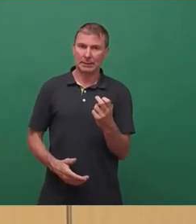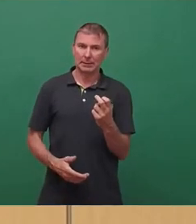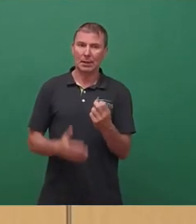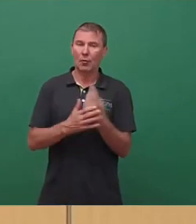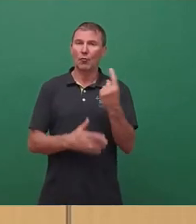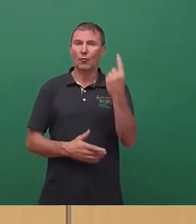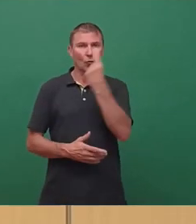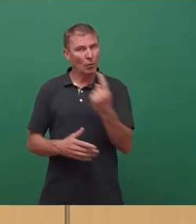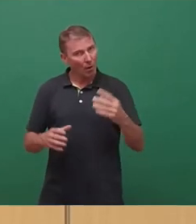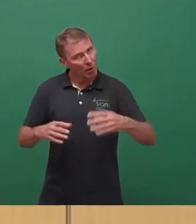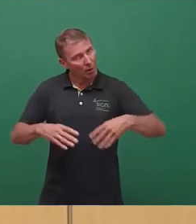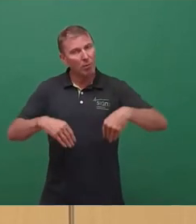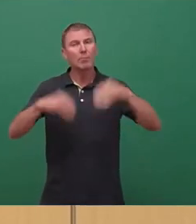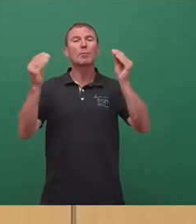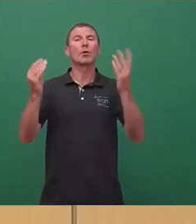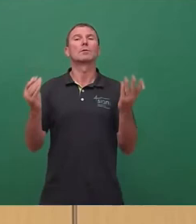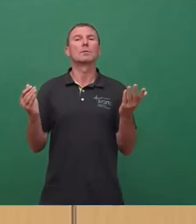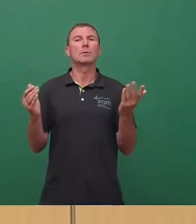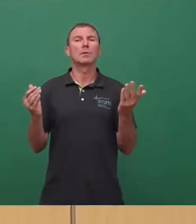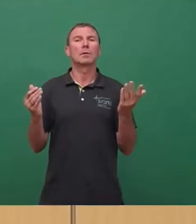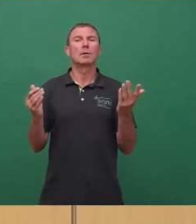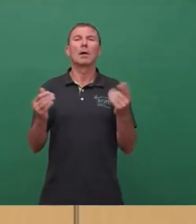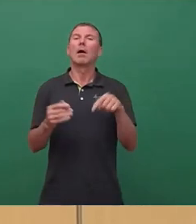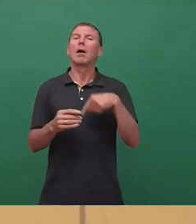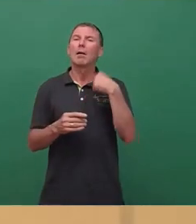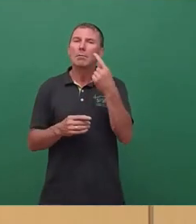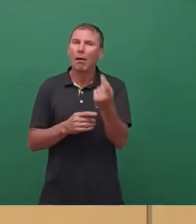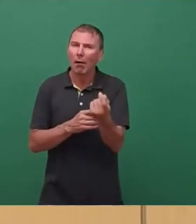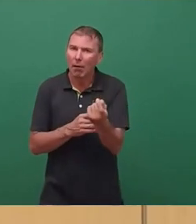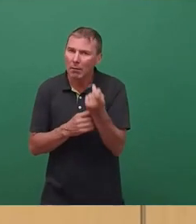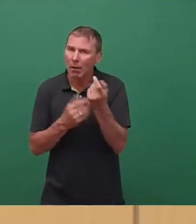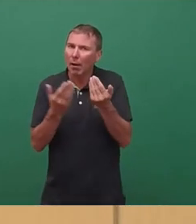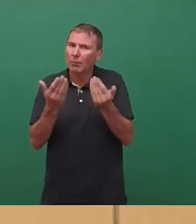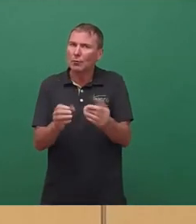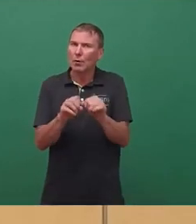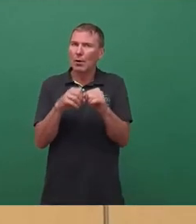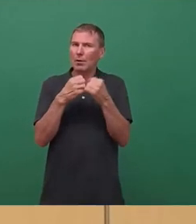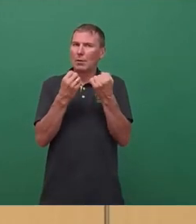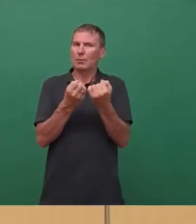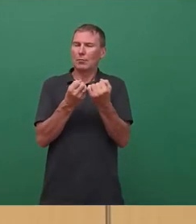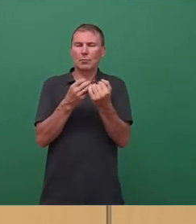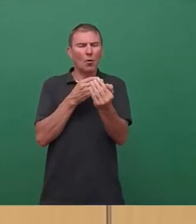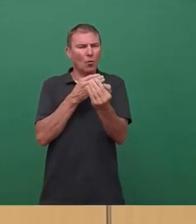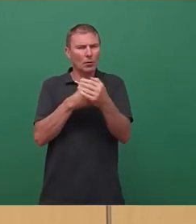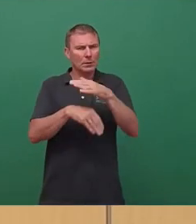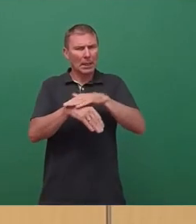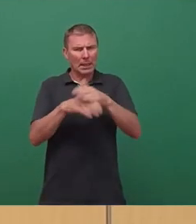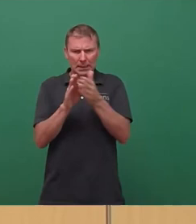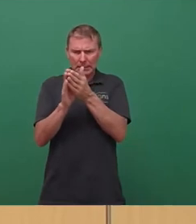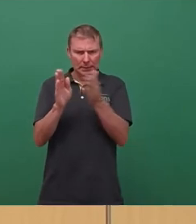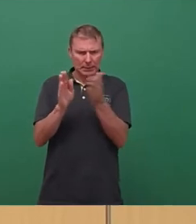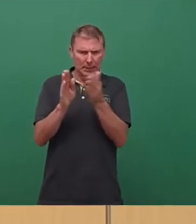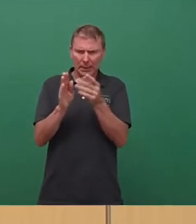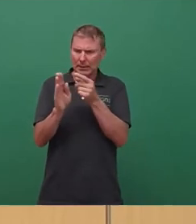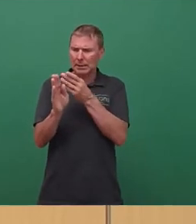begonnen und da begab sich Folgendes. In dem kurzen Zeitraum zwischen zwei sogenannten